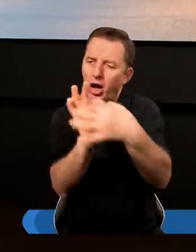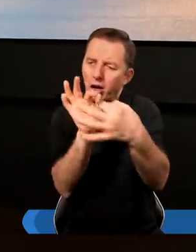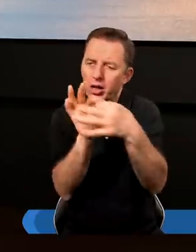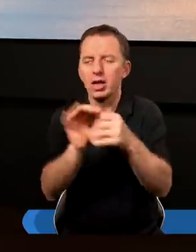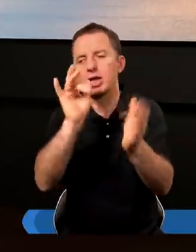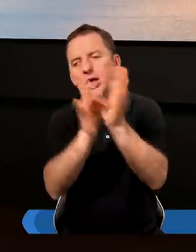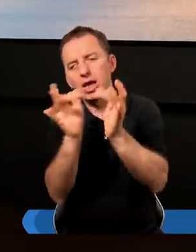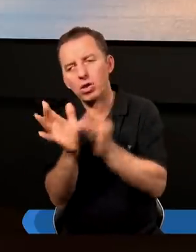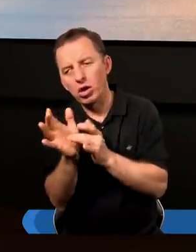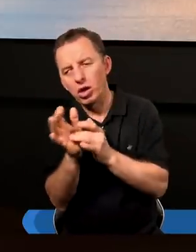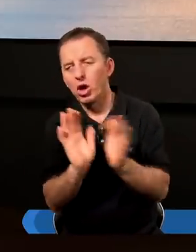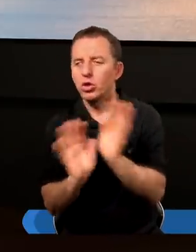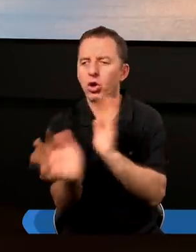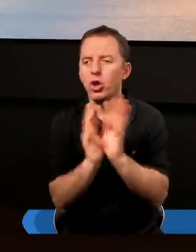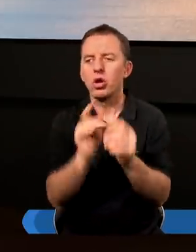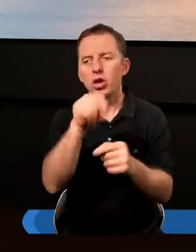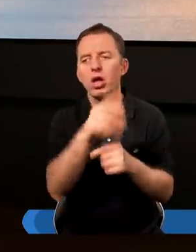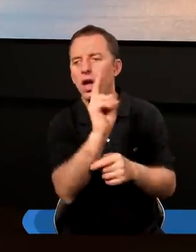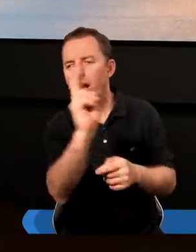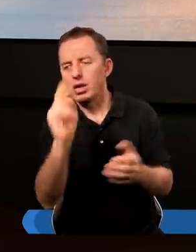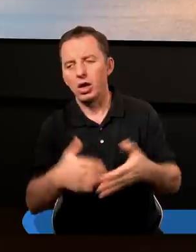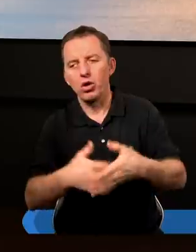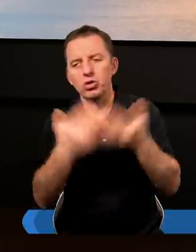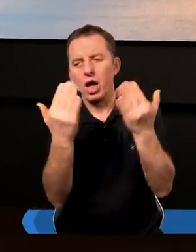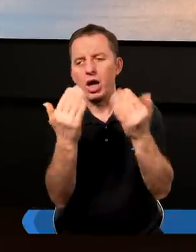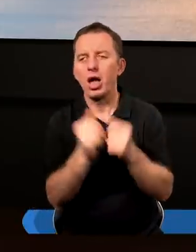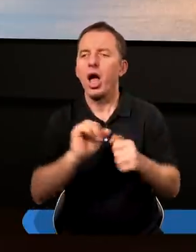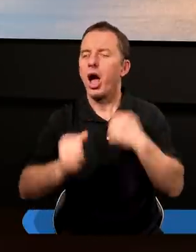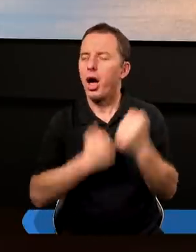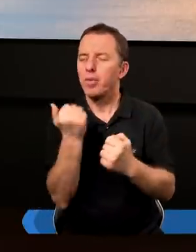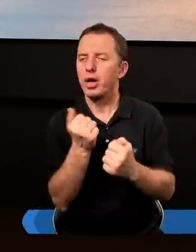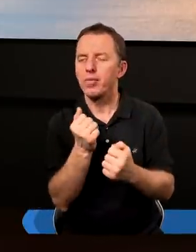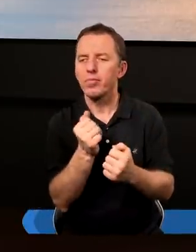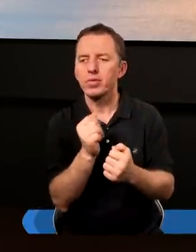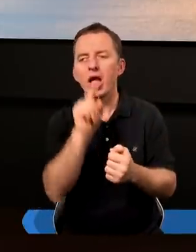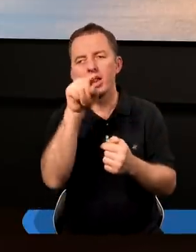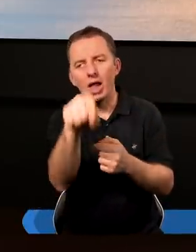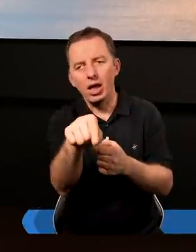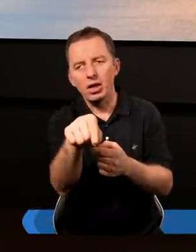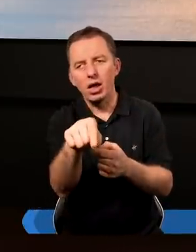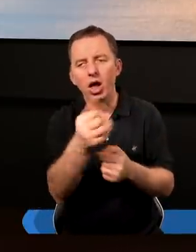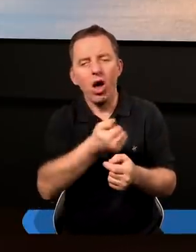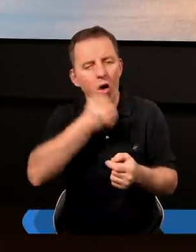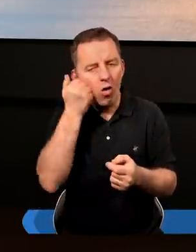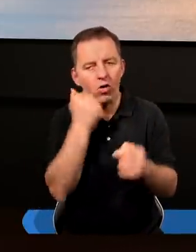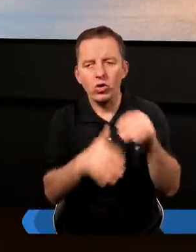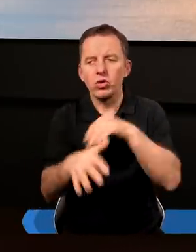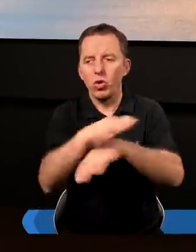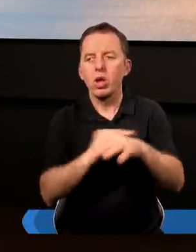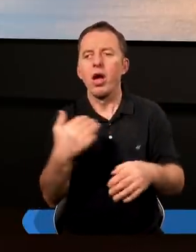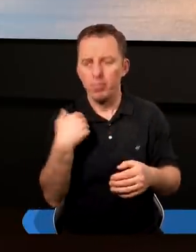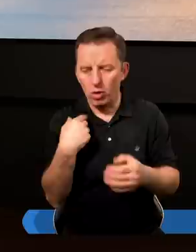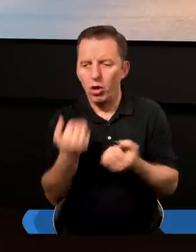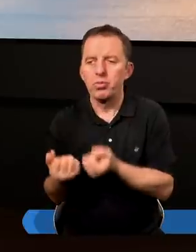relacją z Chrystusem, troszczy się o to każdego dnia, aby ten owoc ducha